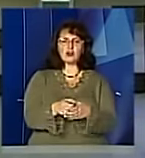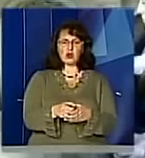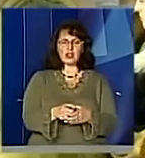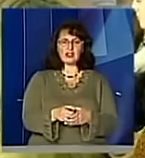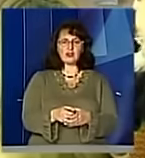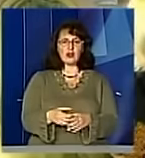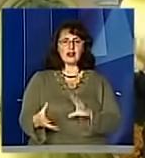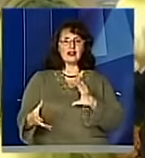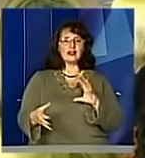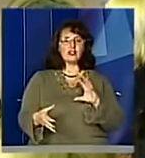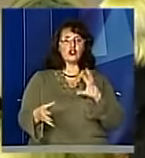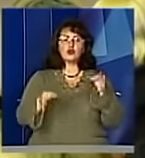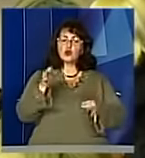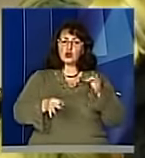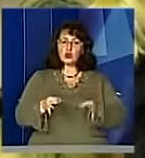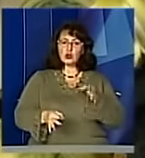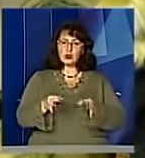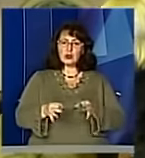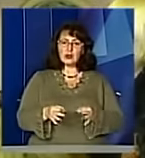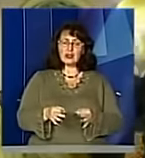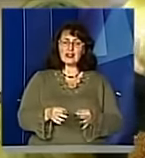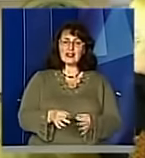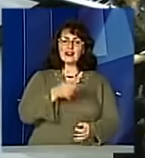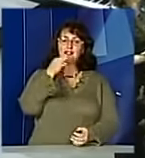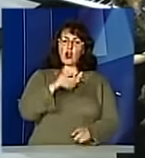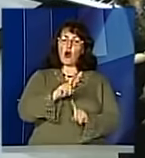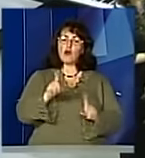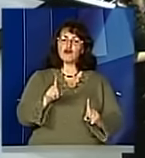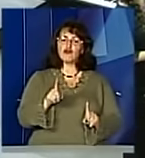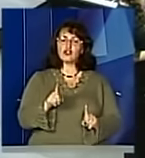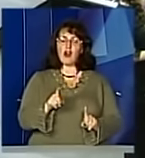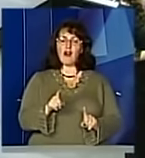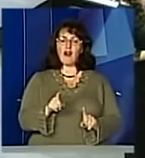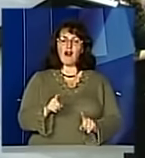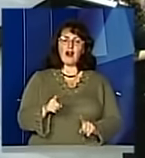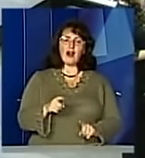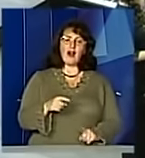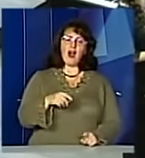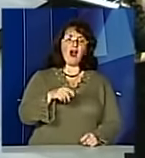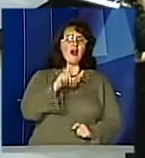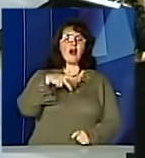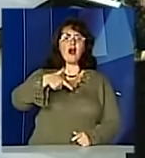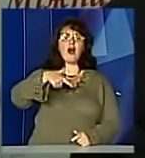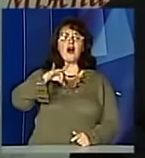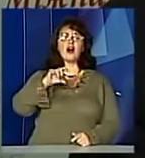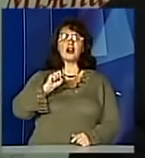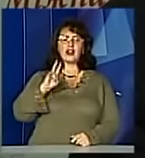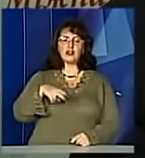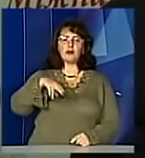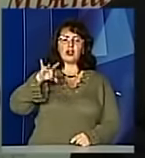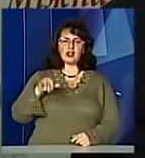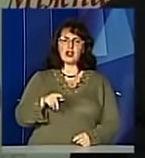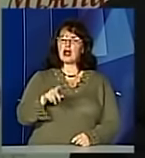рішенням професійного журі, до складу якого увійшли викладачі з провідних консерваторій світу, гран-при та третю премію не вручали. Ми